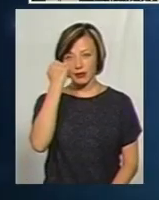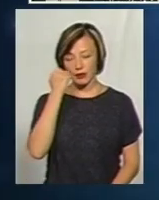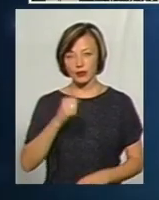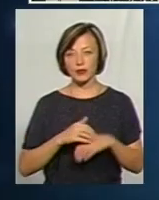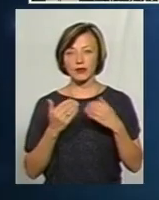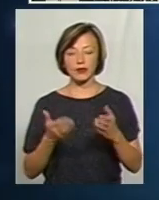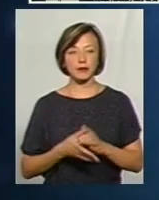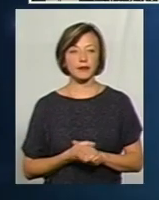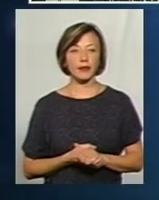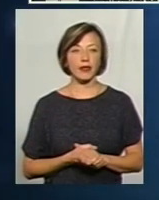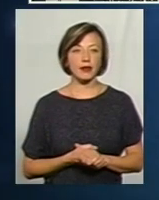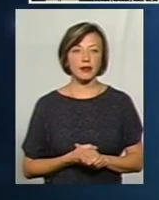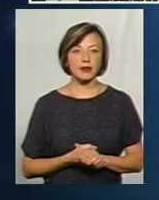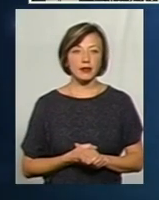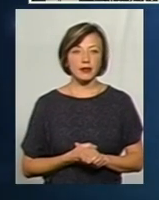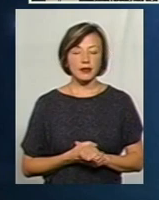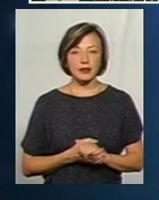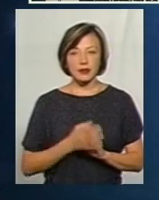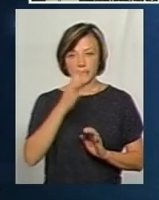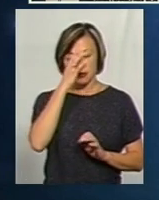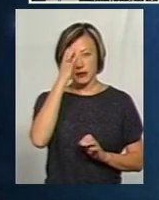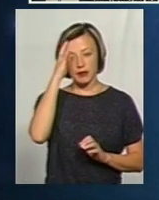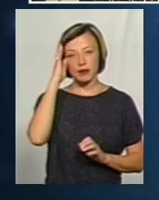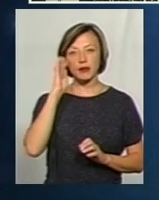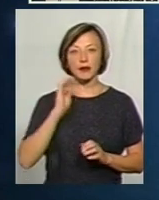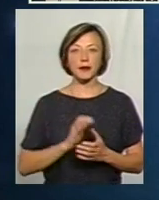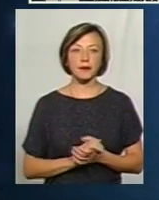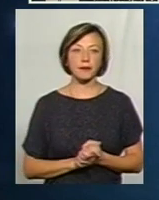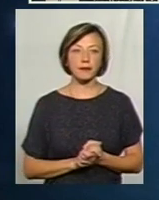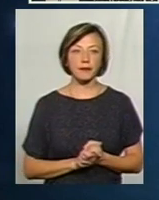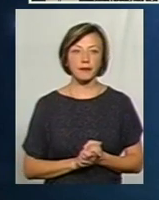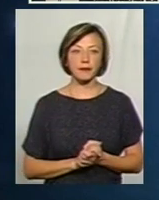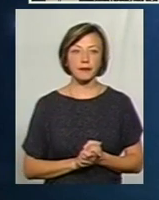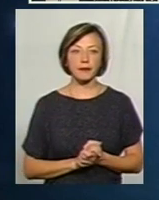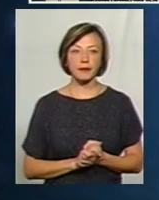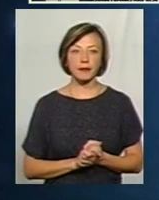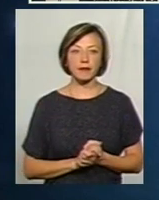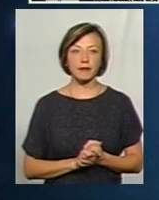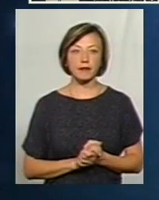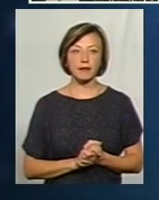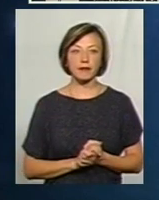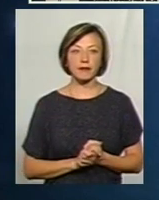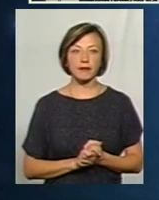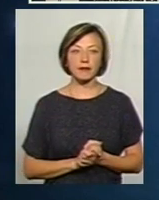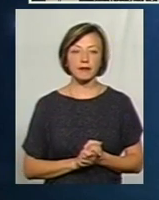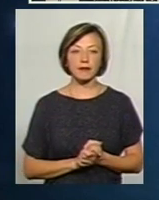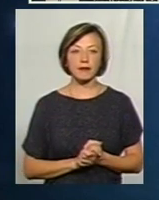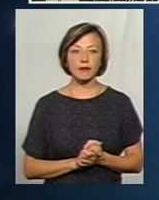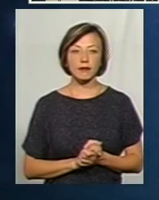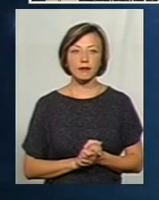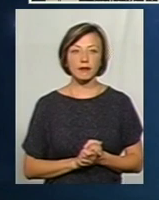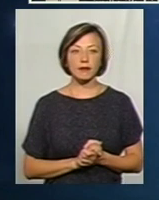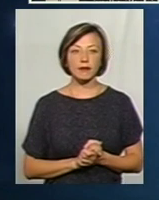Далі крокувати на шляху своїх реформ. Будемо сподіватися, що і у нас стане, буде таке ставлення.